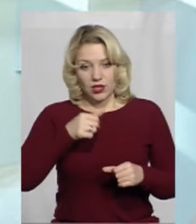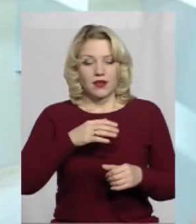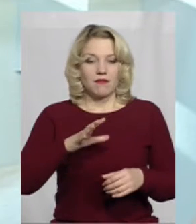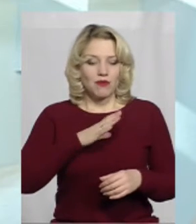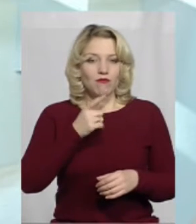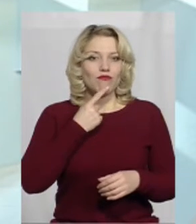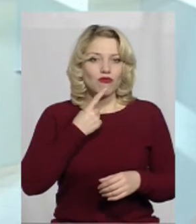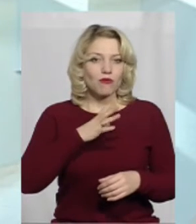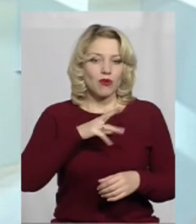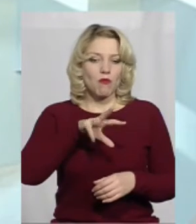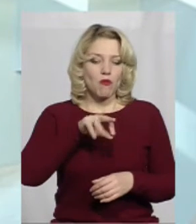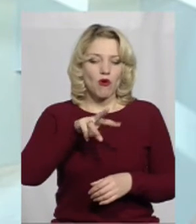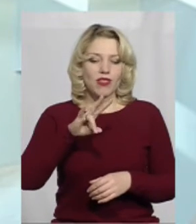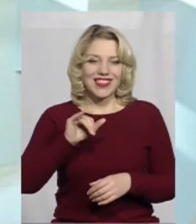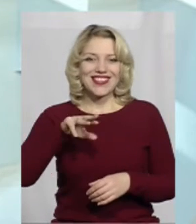частково, так?